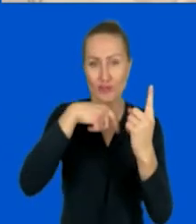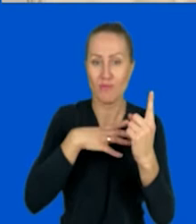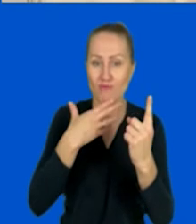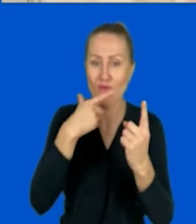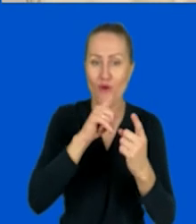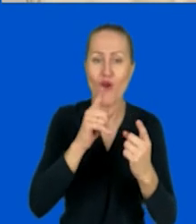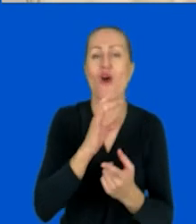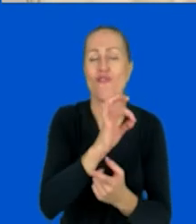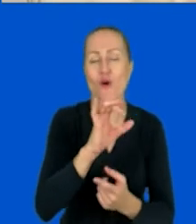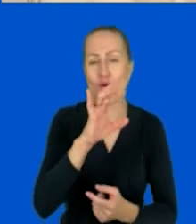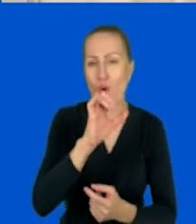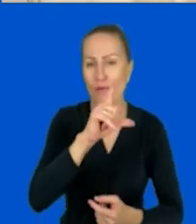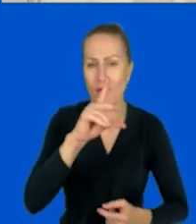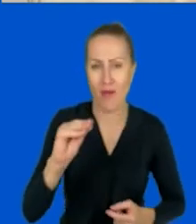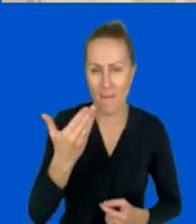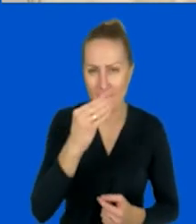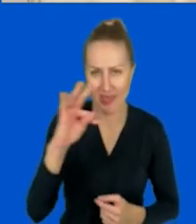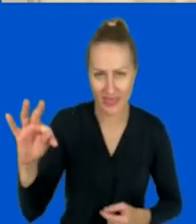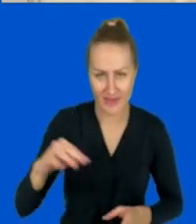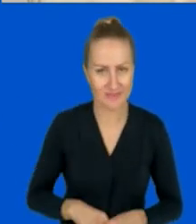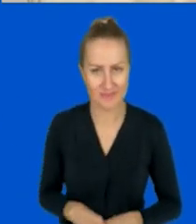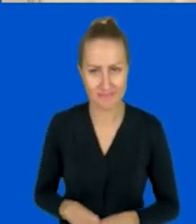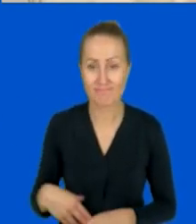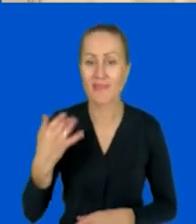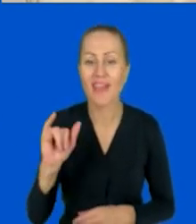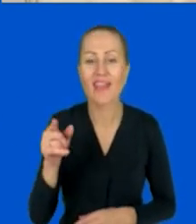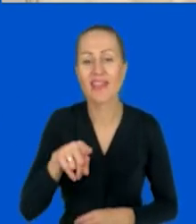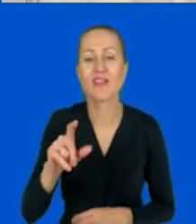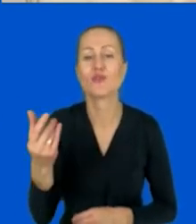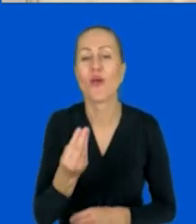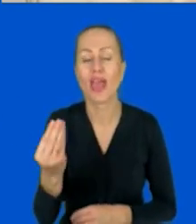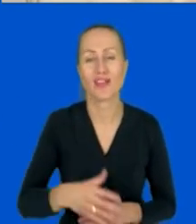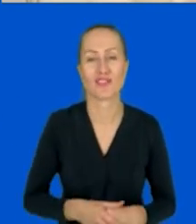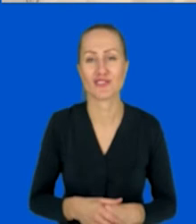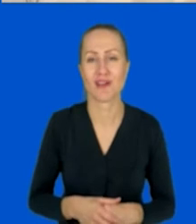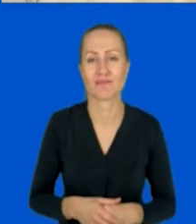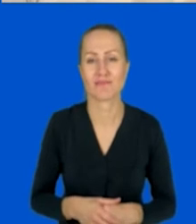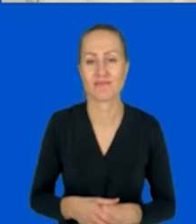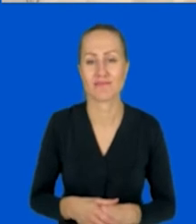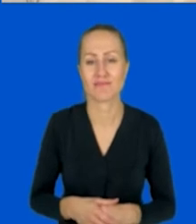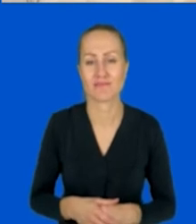Nietzsche. Czy mamy jeszcze jakieś inne platformy?